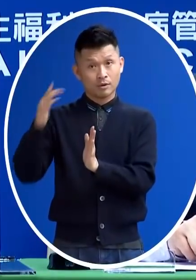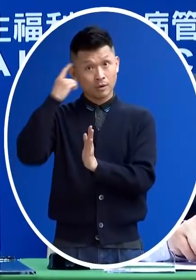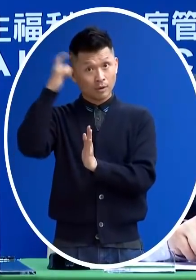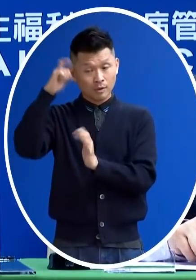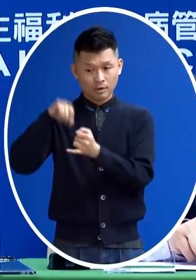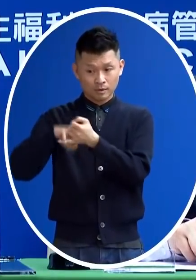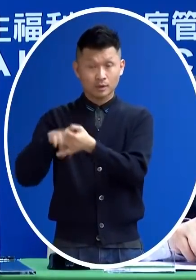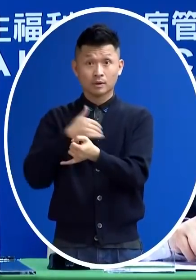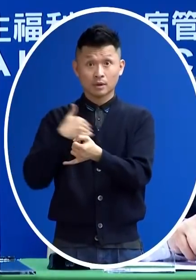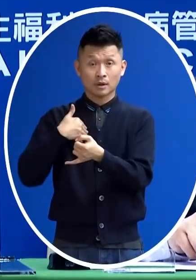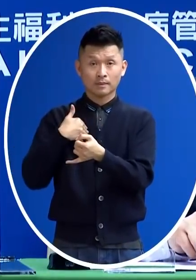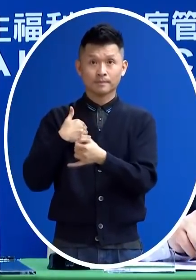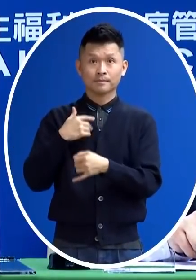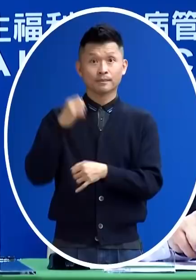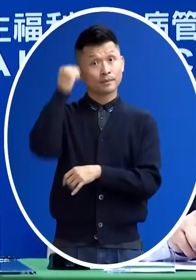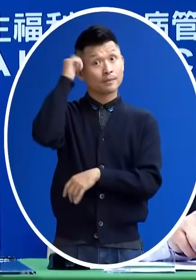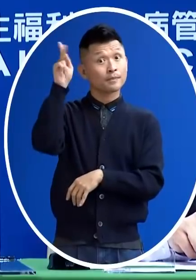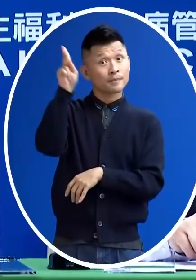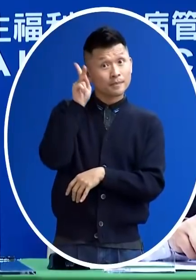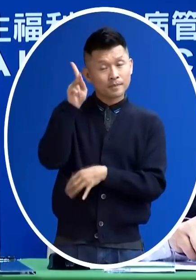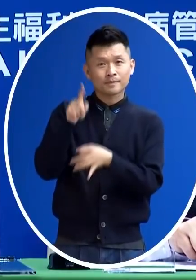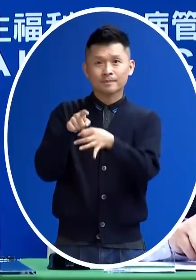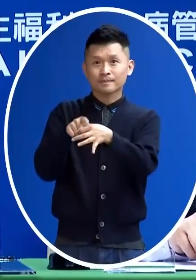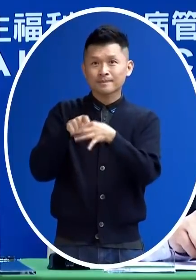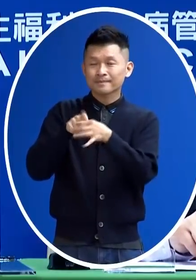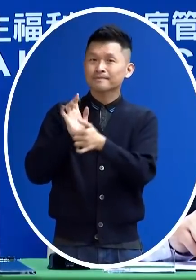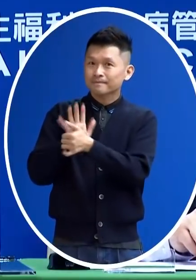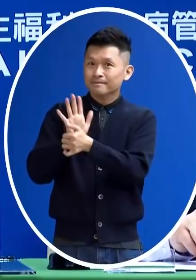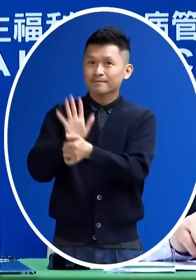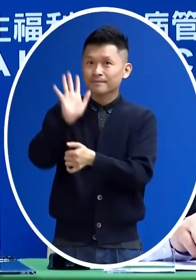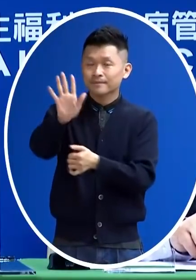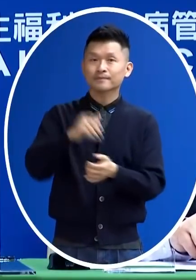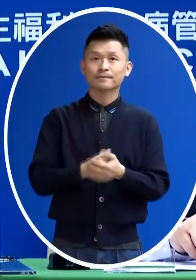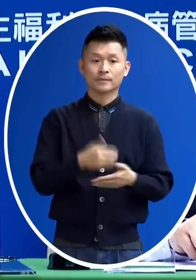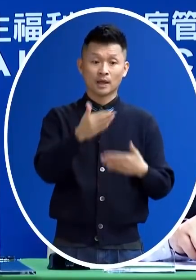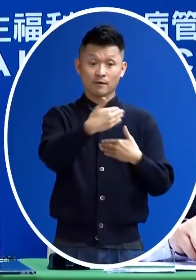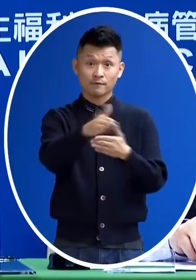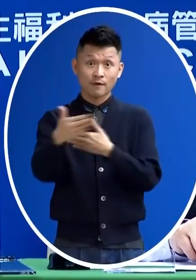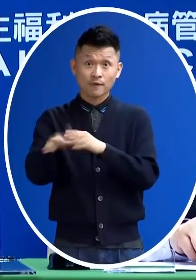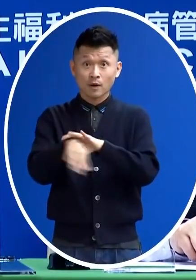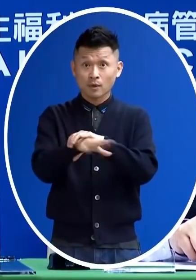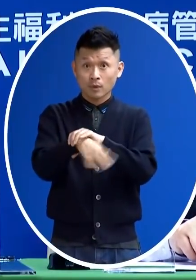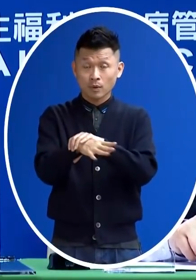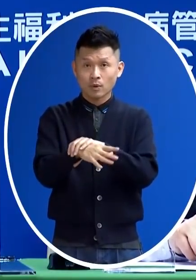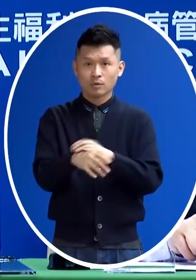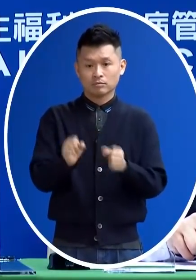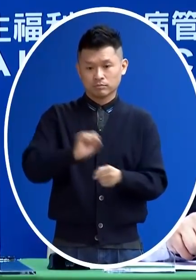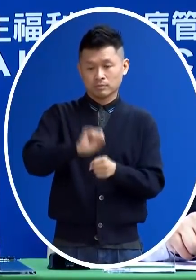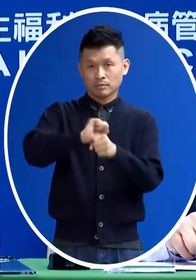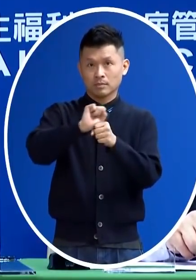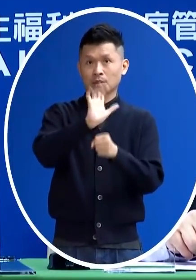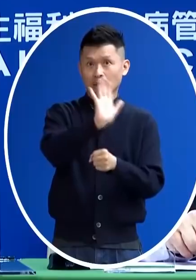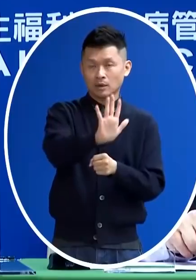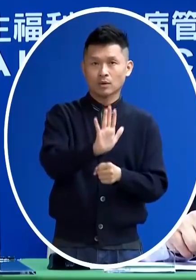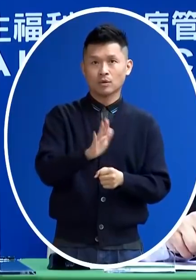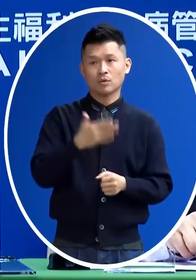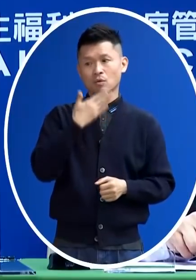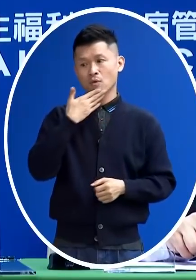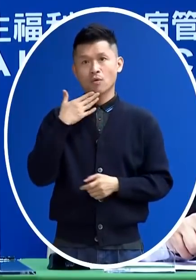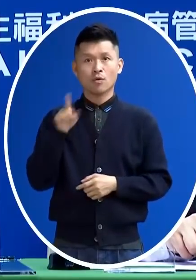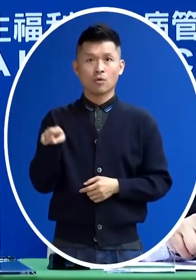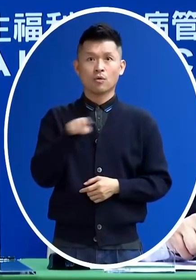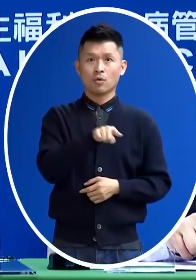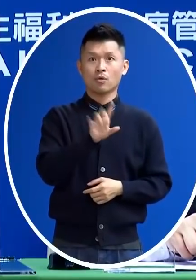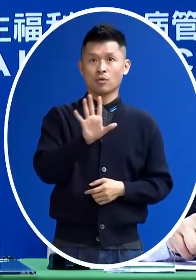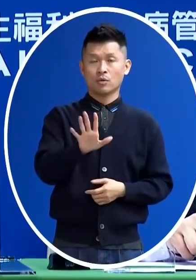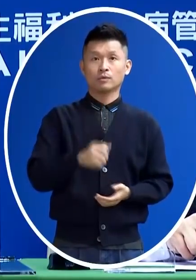收收入是會有一點點的幫助對於提供的房間數也會有增加那我們現在